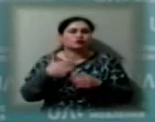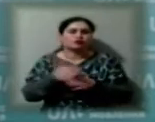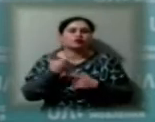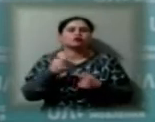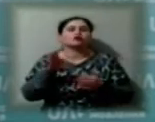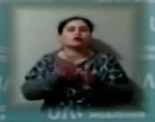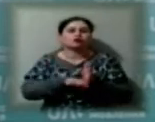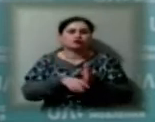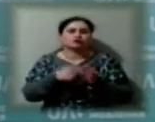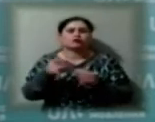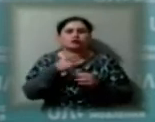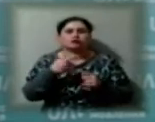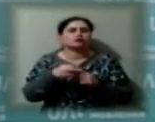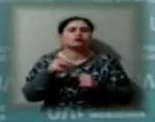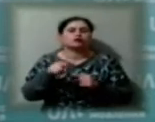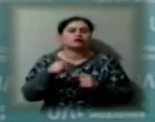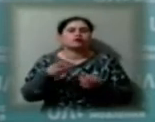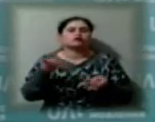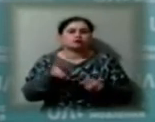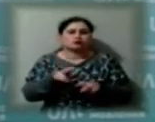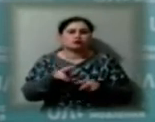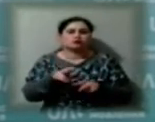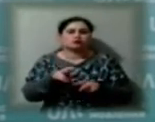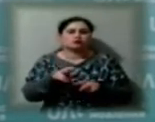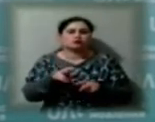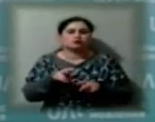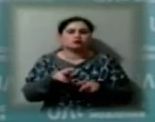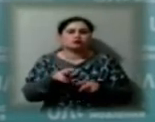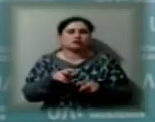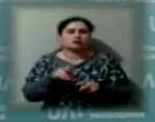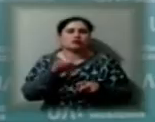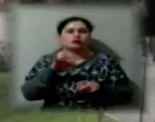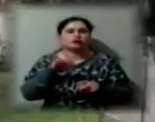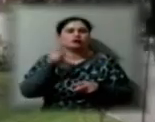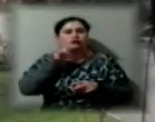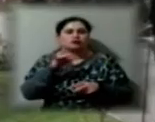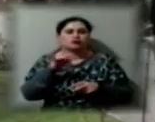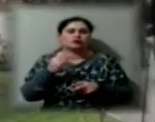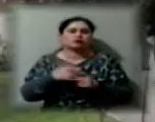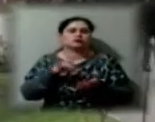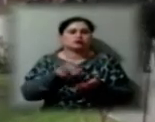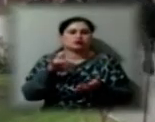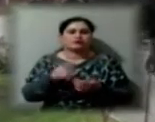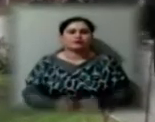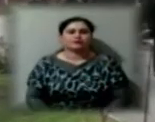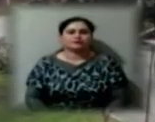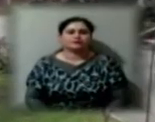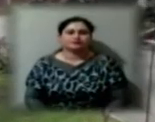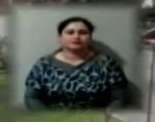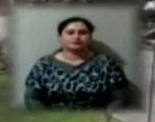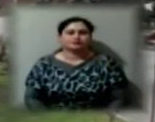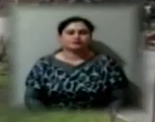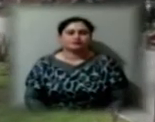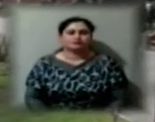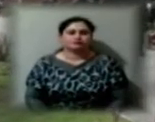регіонах, для того, щоб там залишалося контент українського радіоцентральний. Аліна Олефір, Владислав Купрєєв, новини